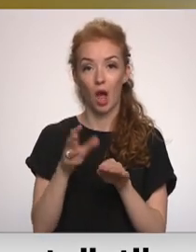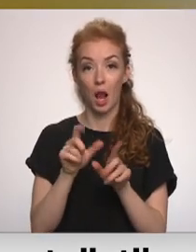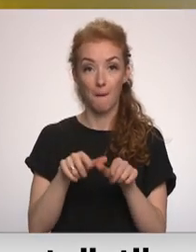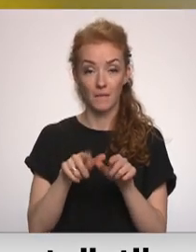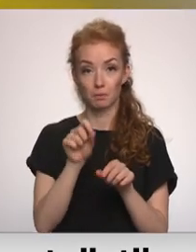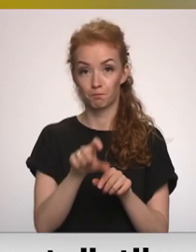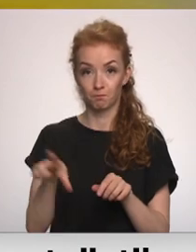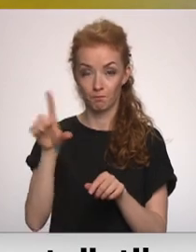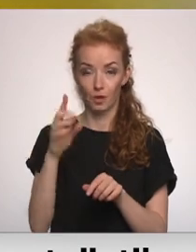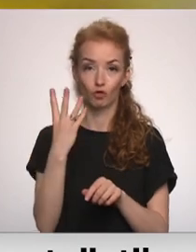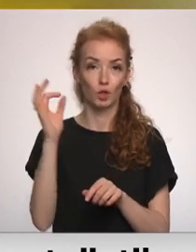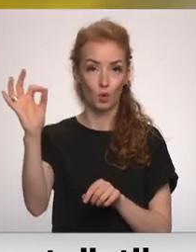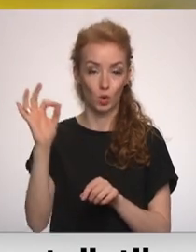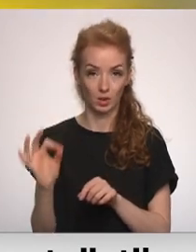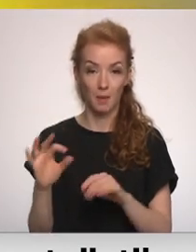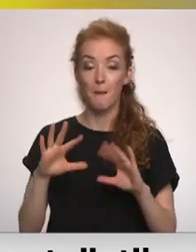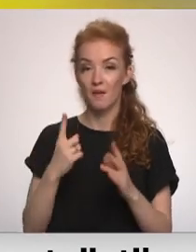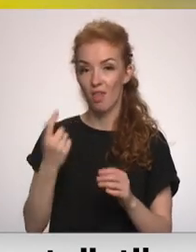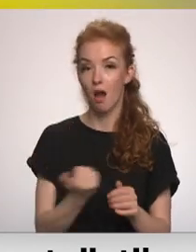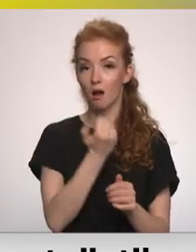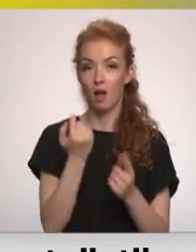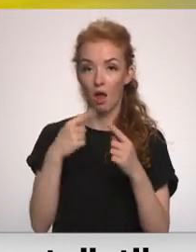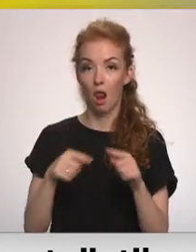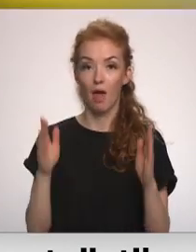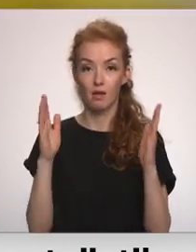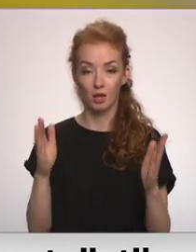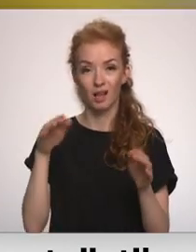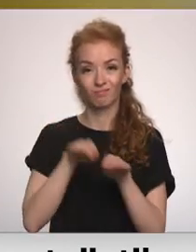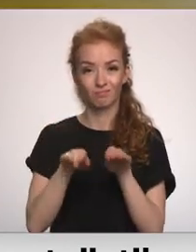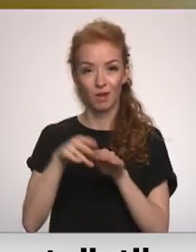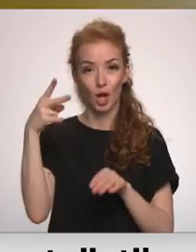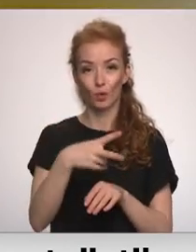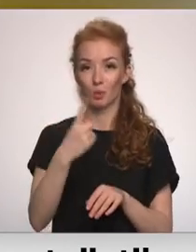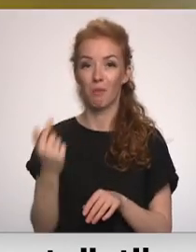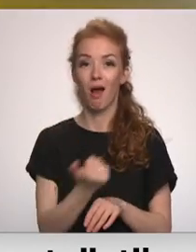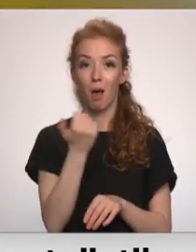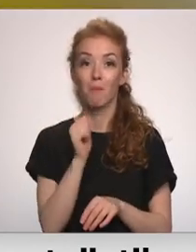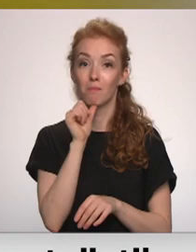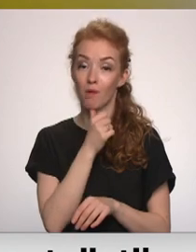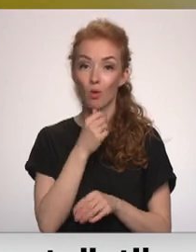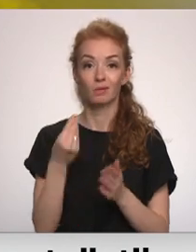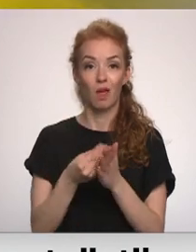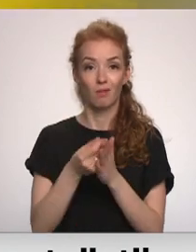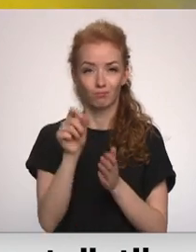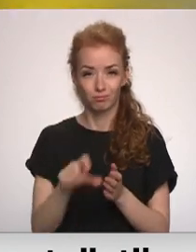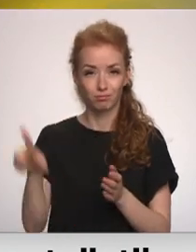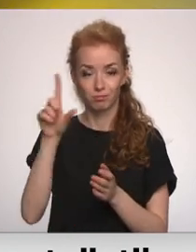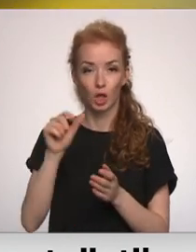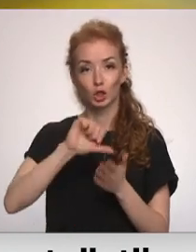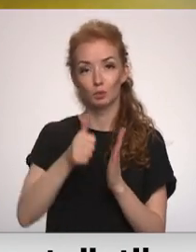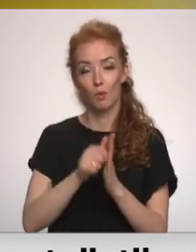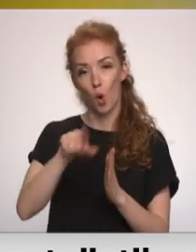pieaugušas par 4%. Bet gada laikā salīdzinājumā ar 2021. gada māju inflācijas sasniegusi 16